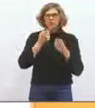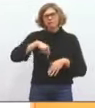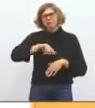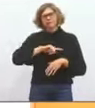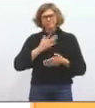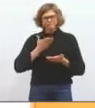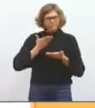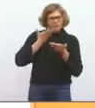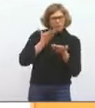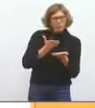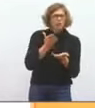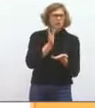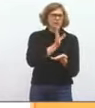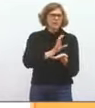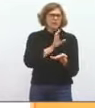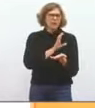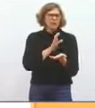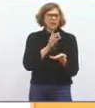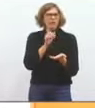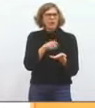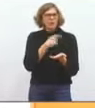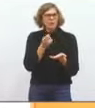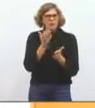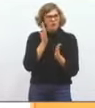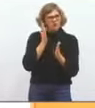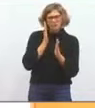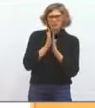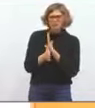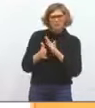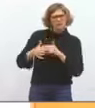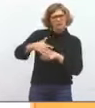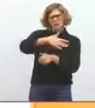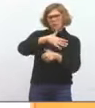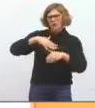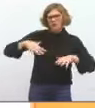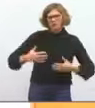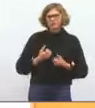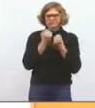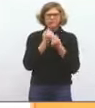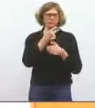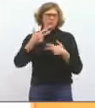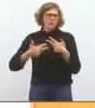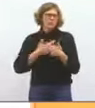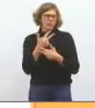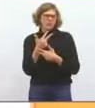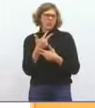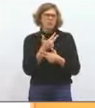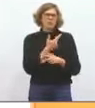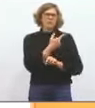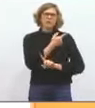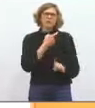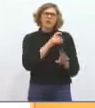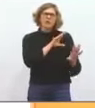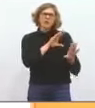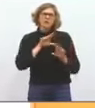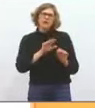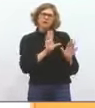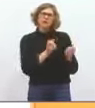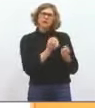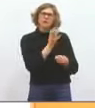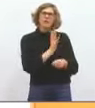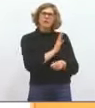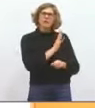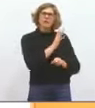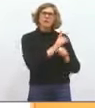à ce qui est désormais une compétence sociale directe de la métropole, héritée du transfert avec du transfert des compétences du département,